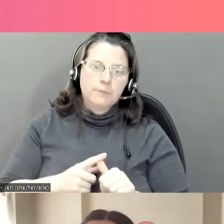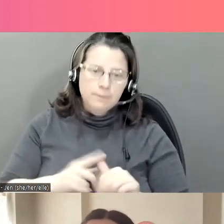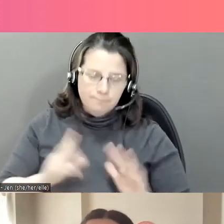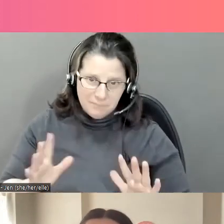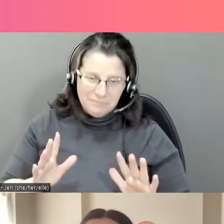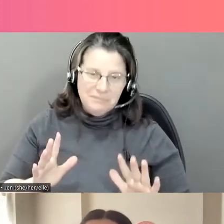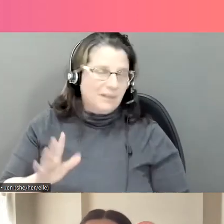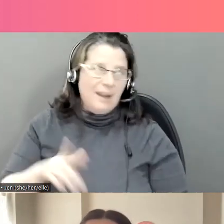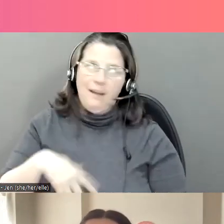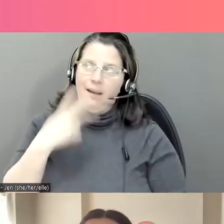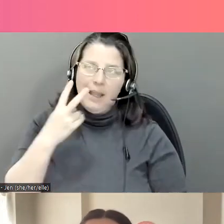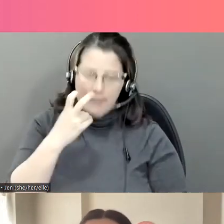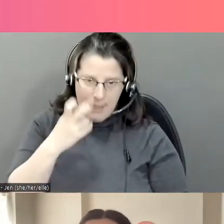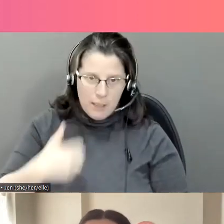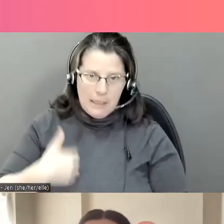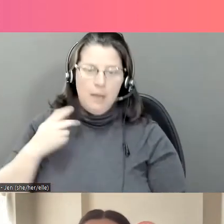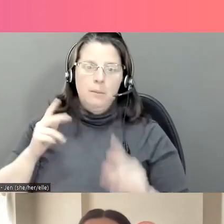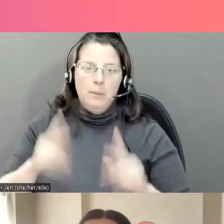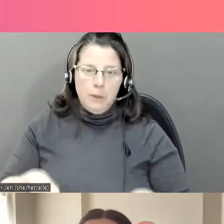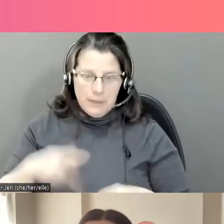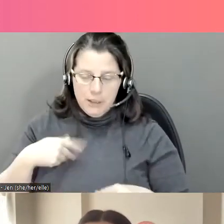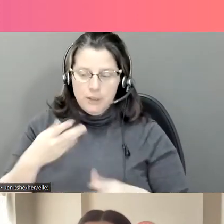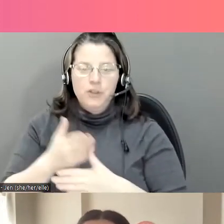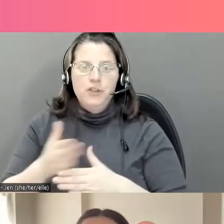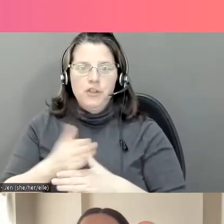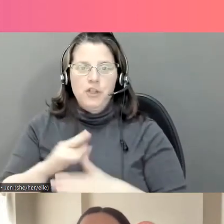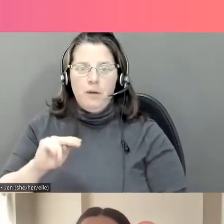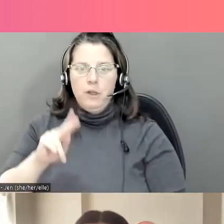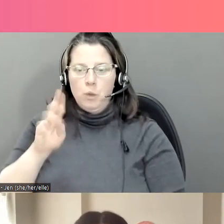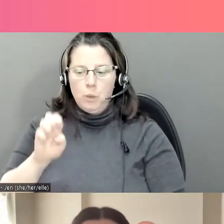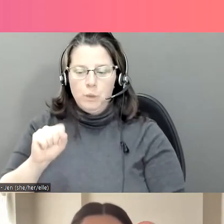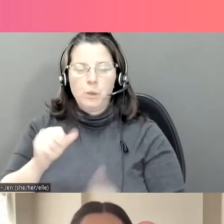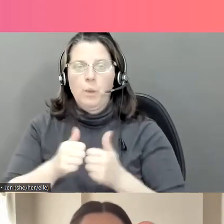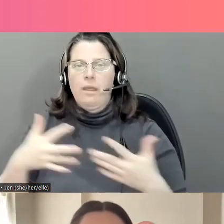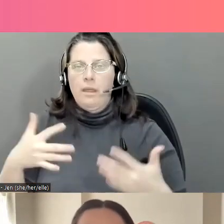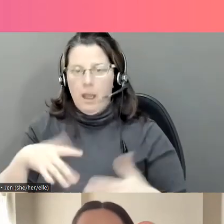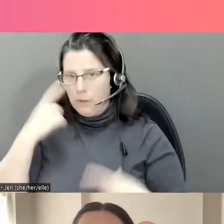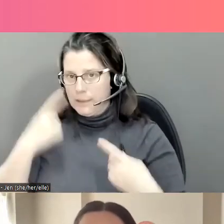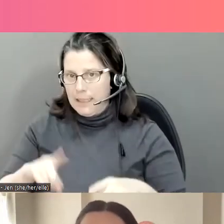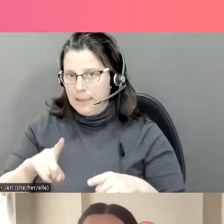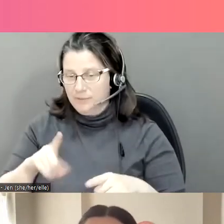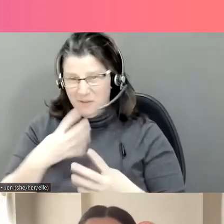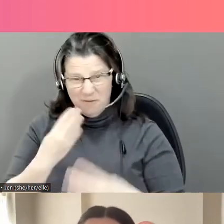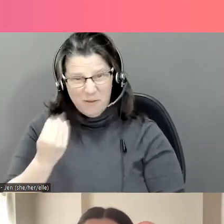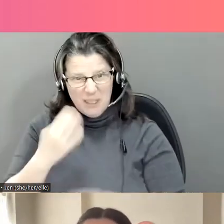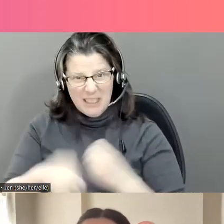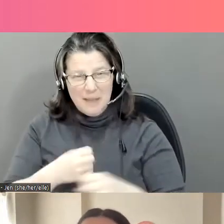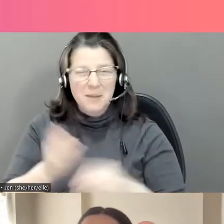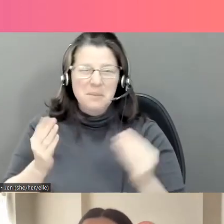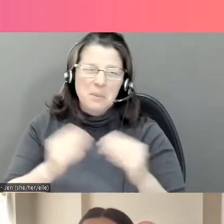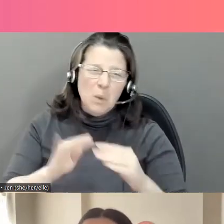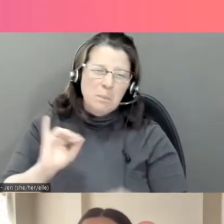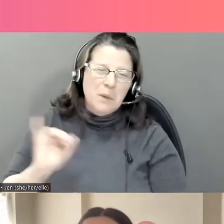Et donc, généralement, les jeunes ne vont pas recevoir ce genre de